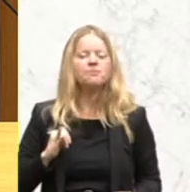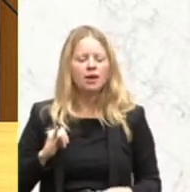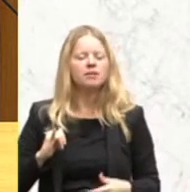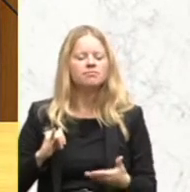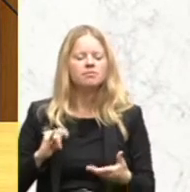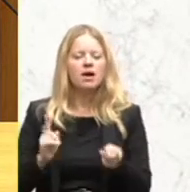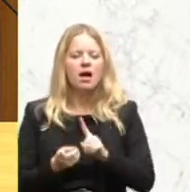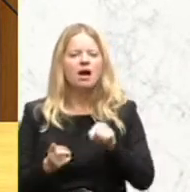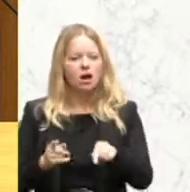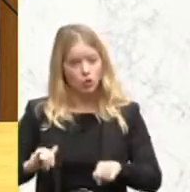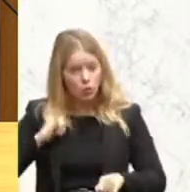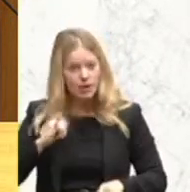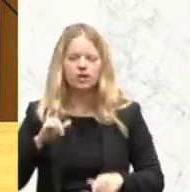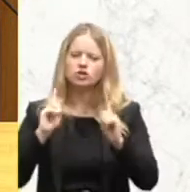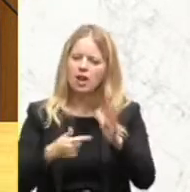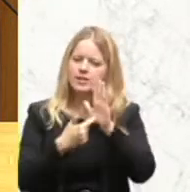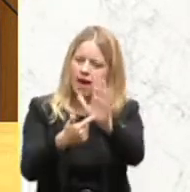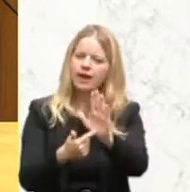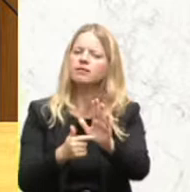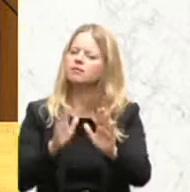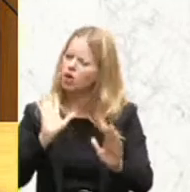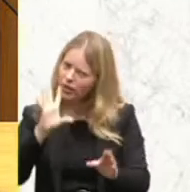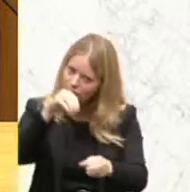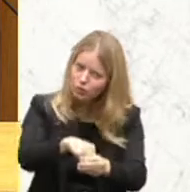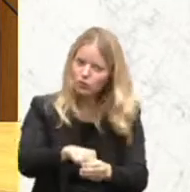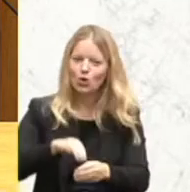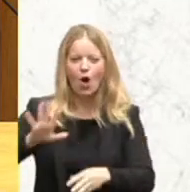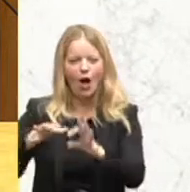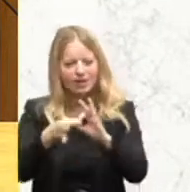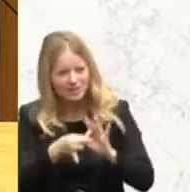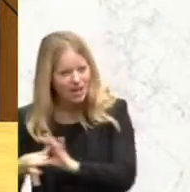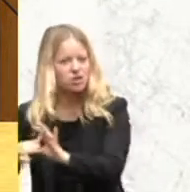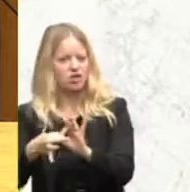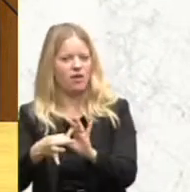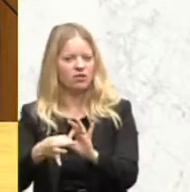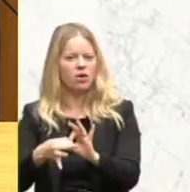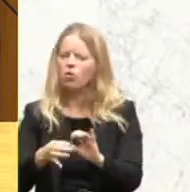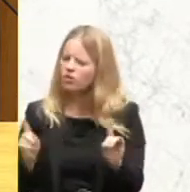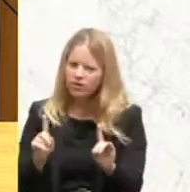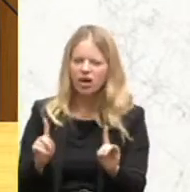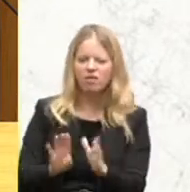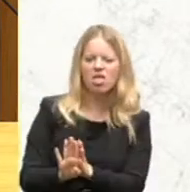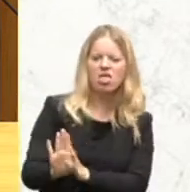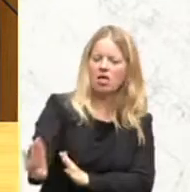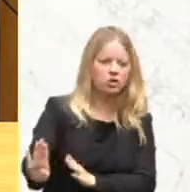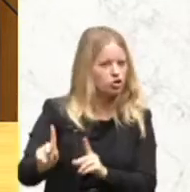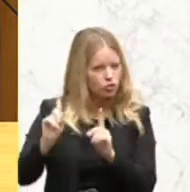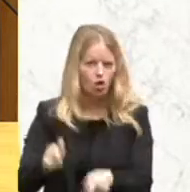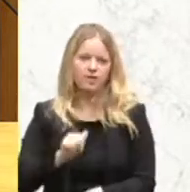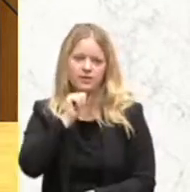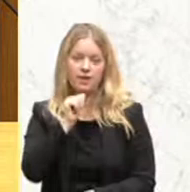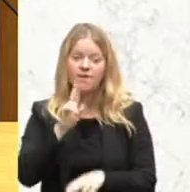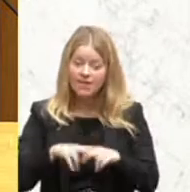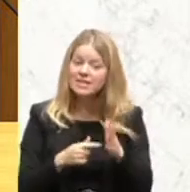ist eure Gesellschaft. Wir lassen nicht zu, dass ihr an den Rand der Gesellschaft gedrängt werdet. Und das wäre ein ganz